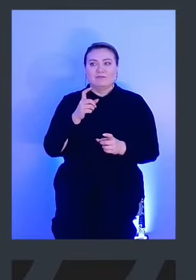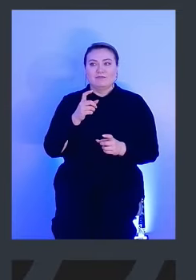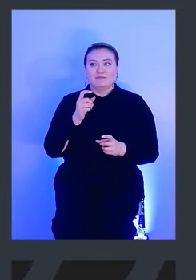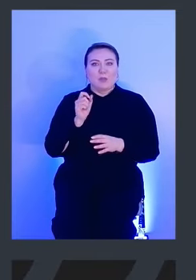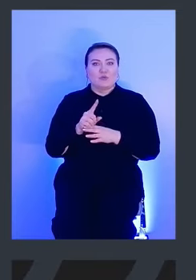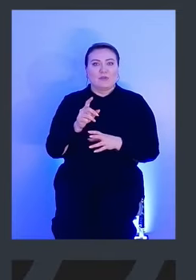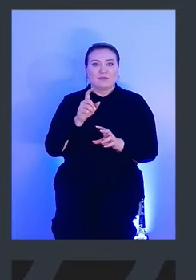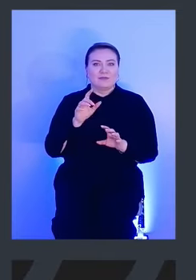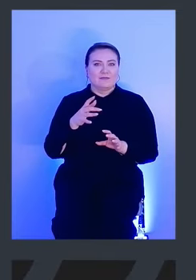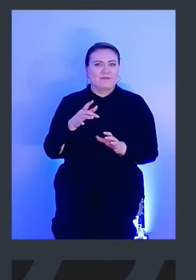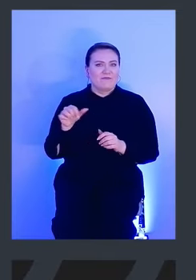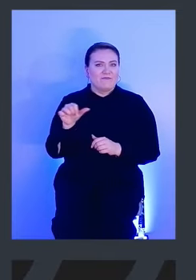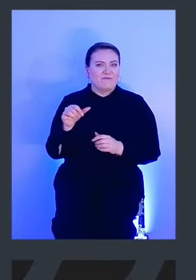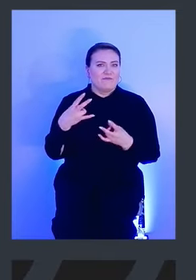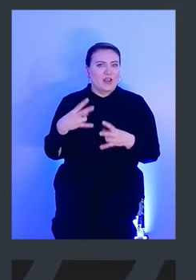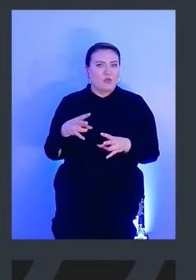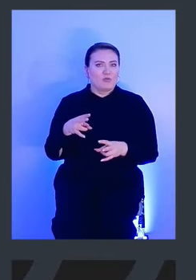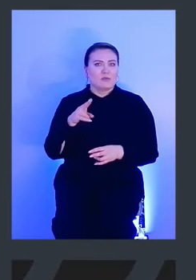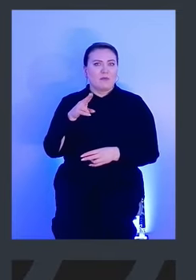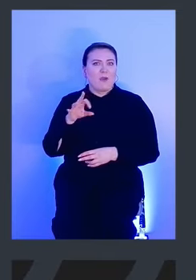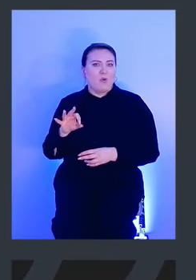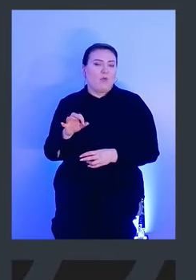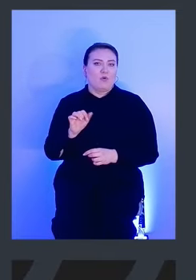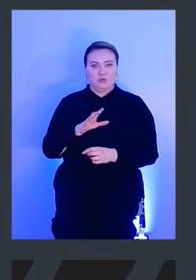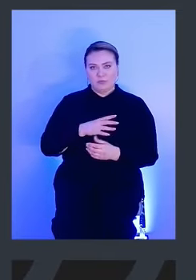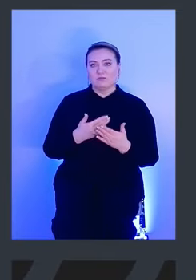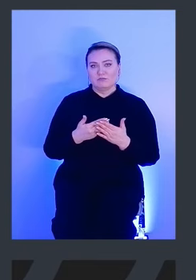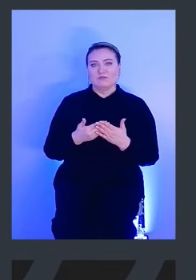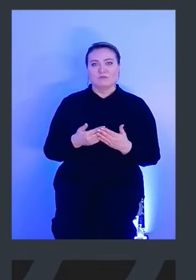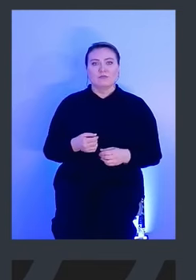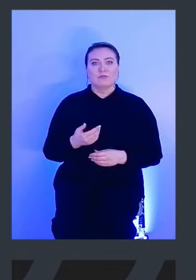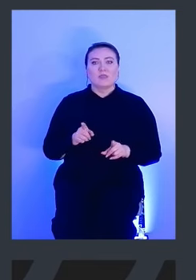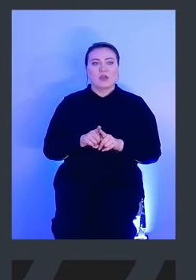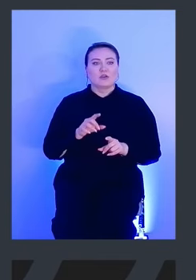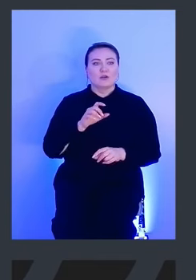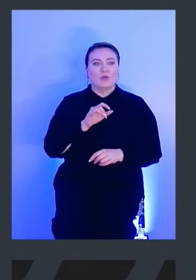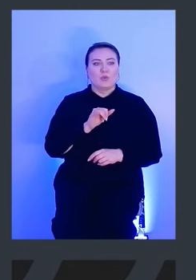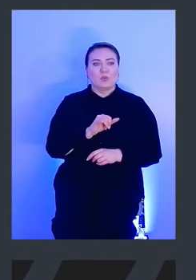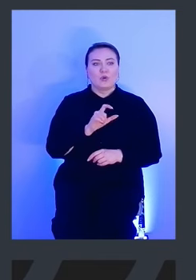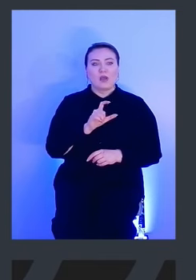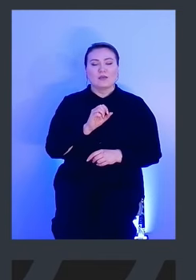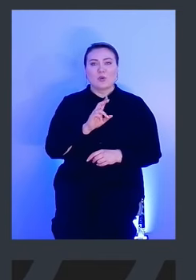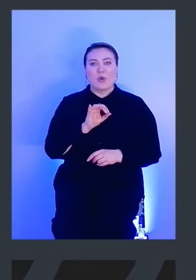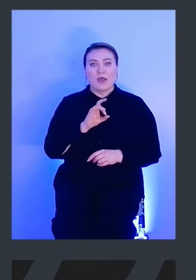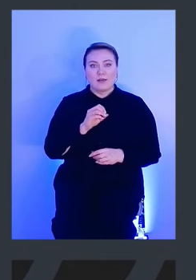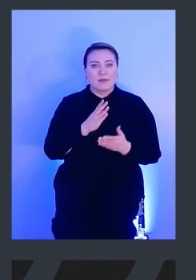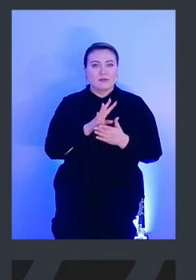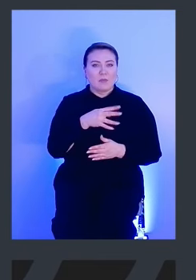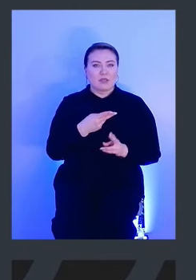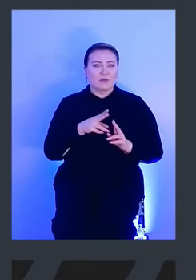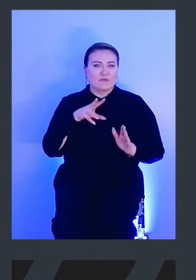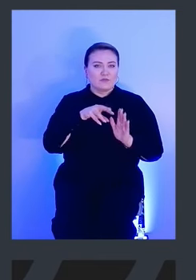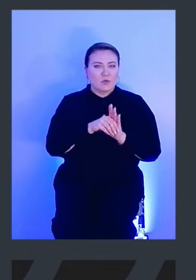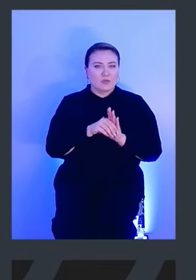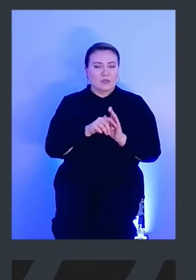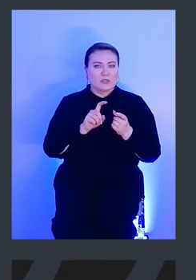запускается, либо вроде того. Также есть в OS Query таблицы, связанные с встроенным